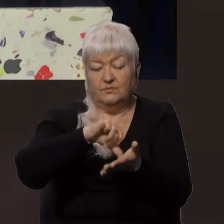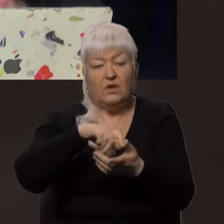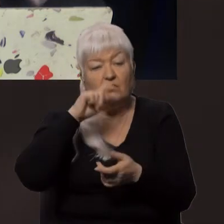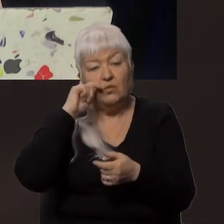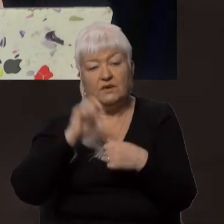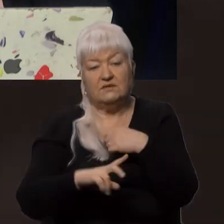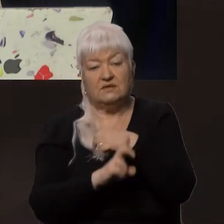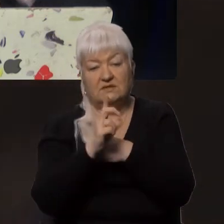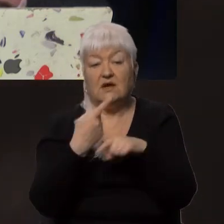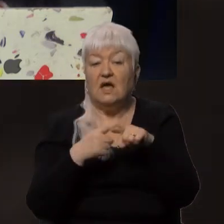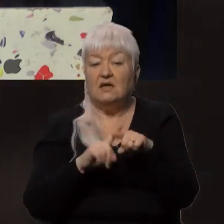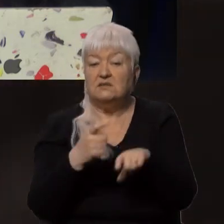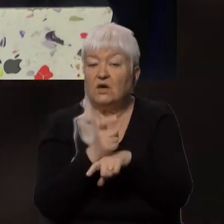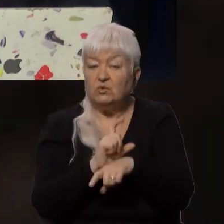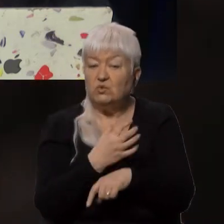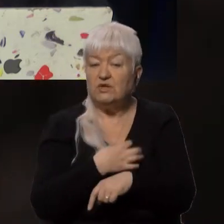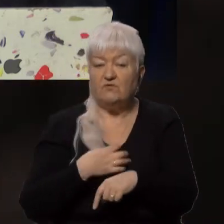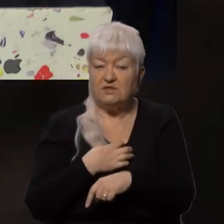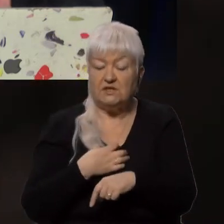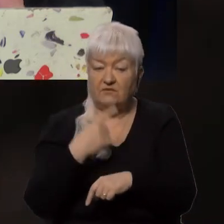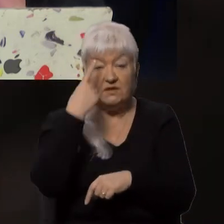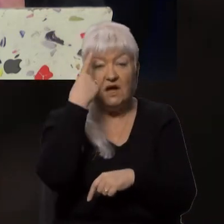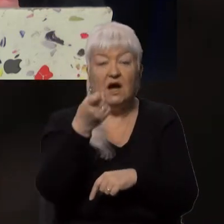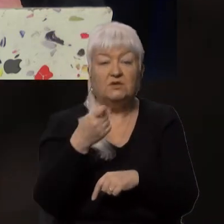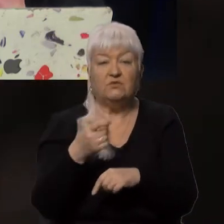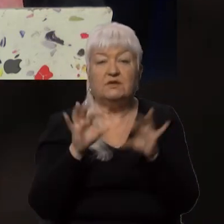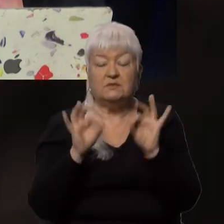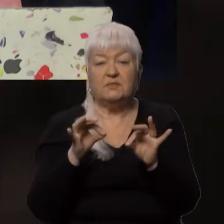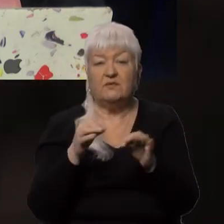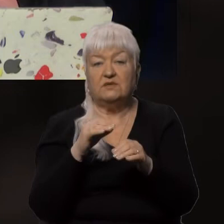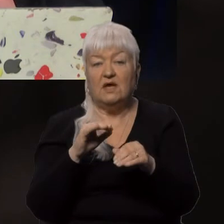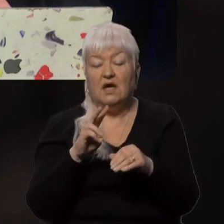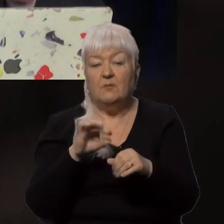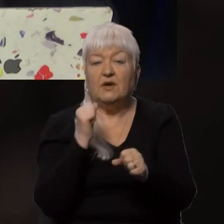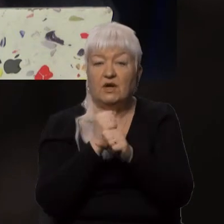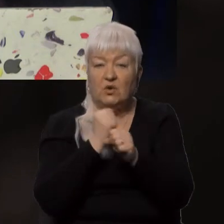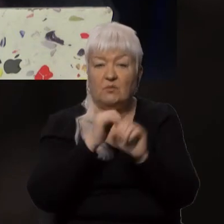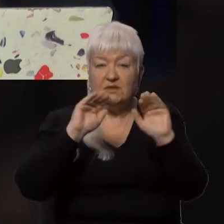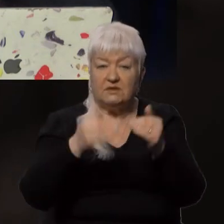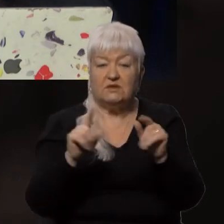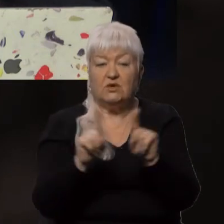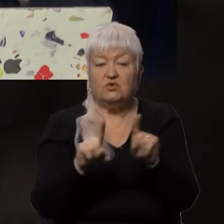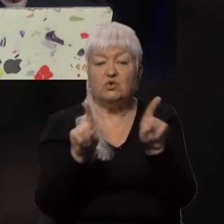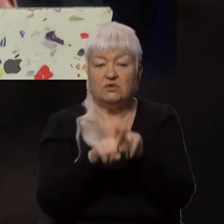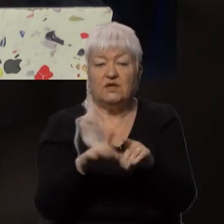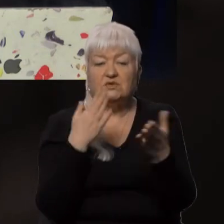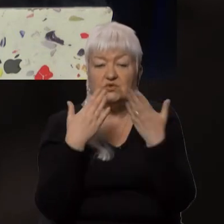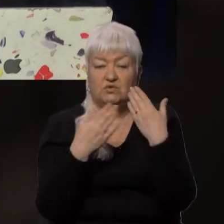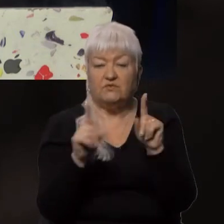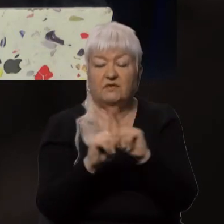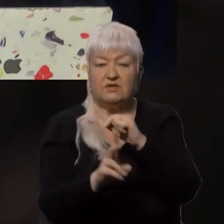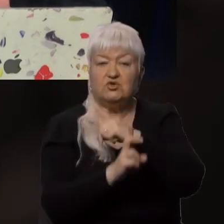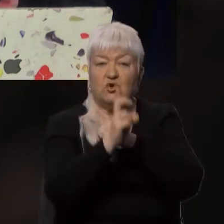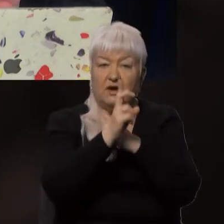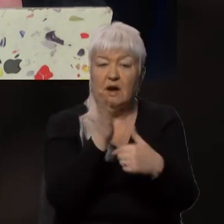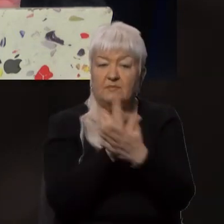Це дуже важливе нагадування. Насправді, ми робили з колегами сюжет, який і так стосувався цієї тези, що храм належить громади. І